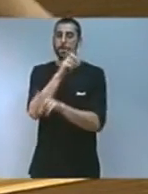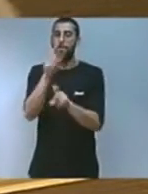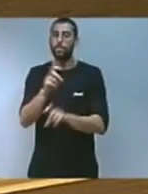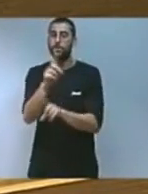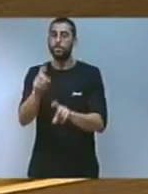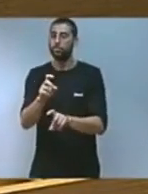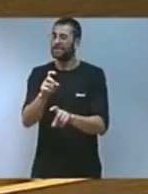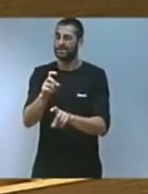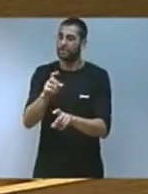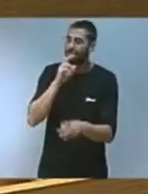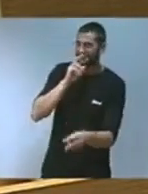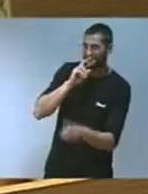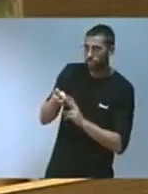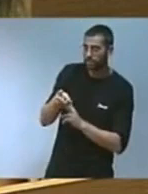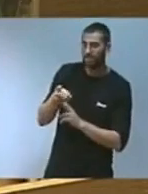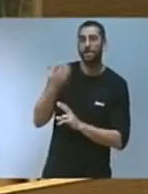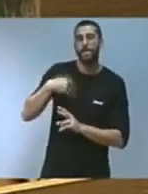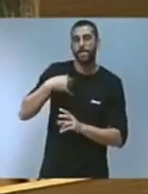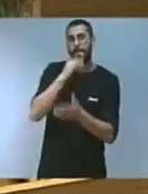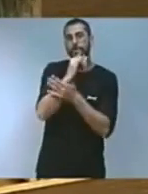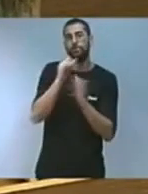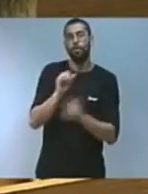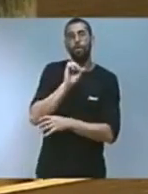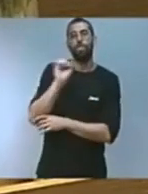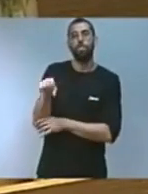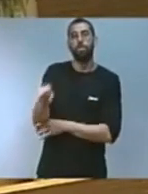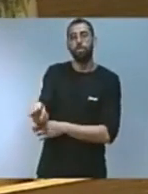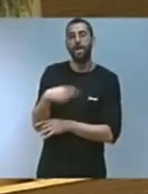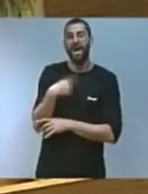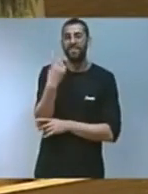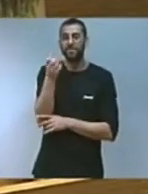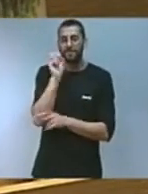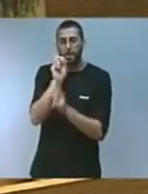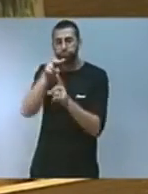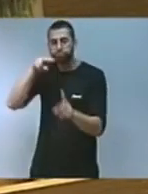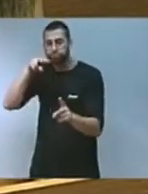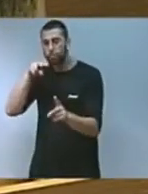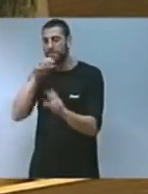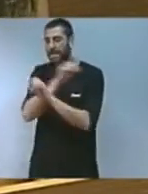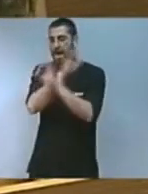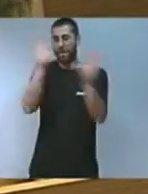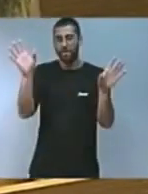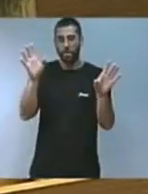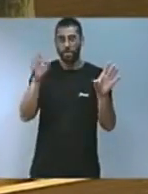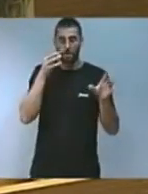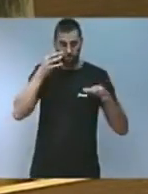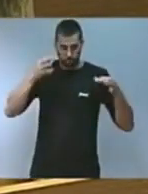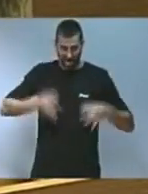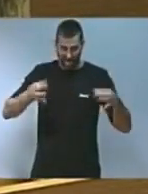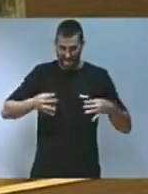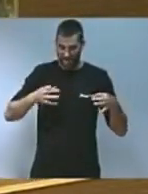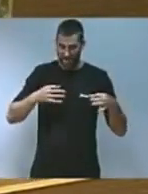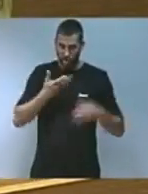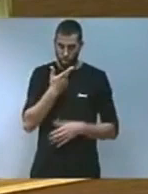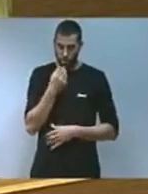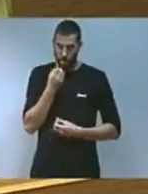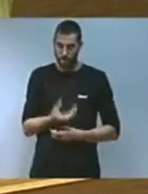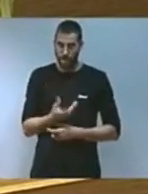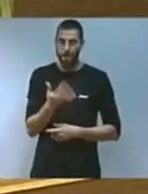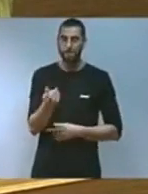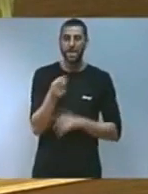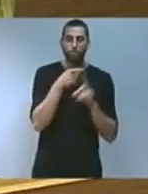de les institucions. Hem de tindre una clara visió de la situació que partim per ser realistes i eficaços en els objectius que